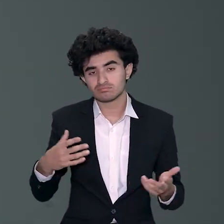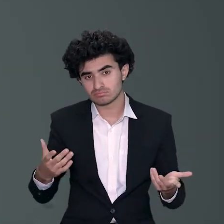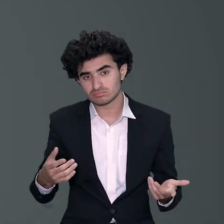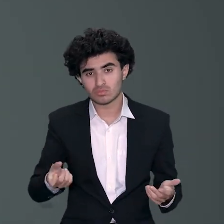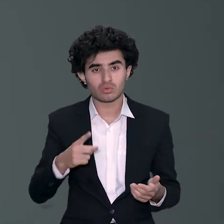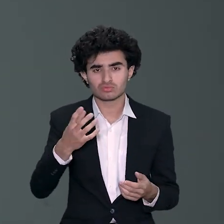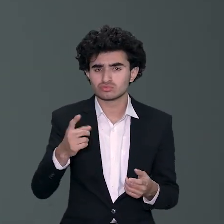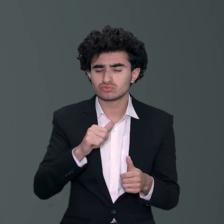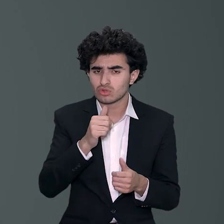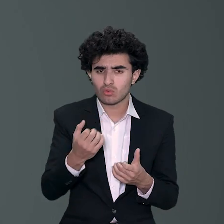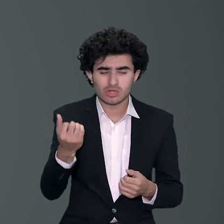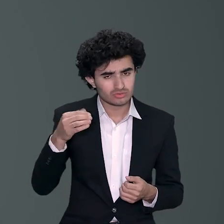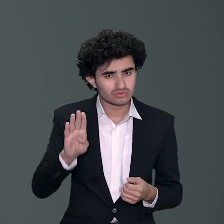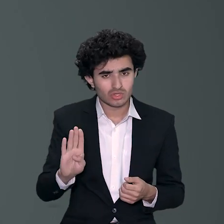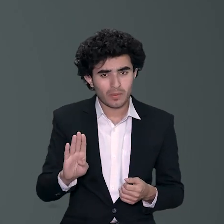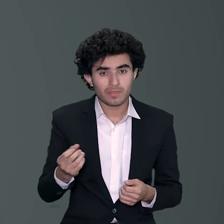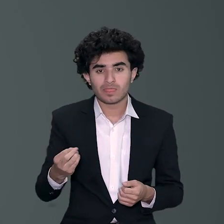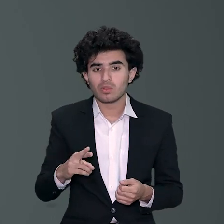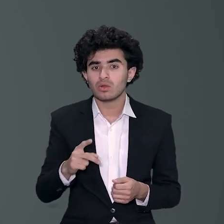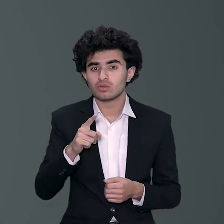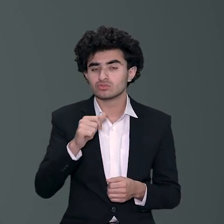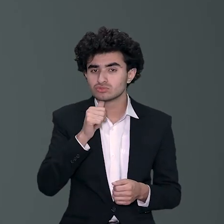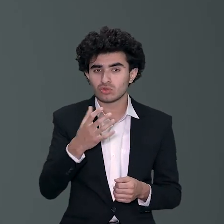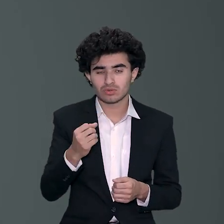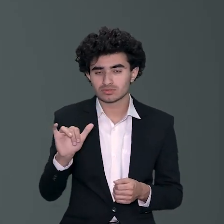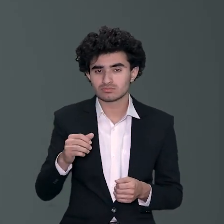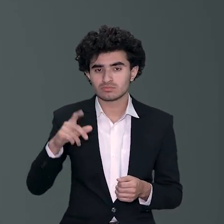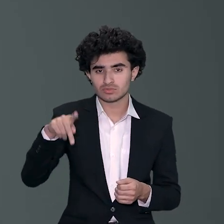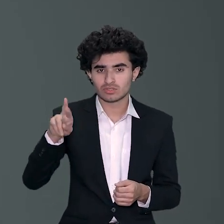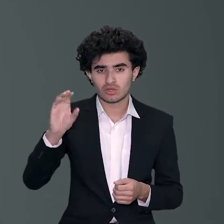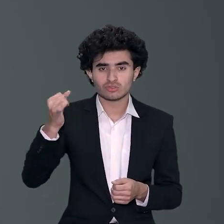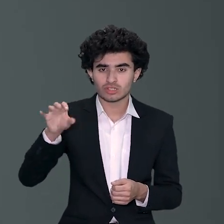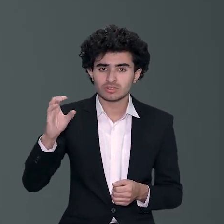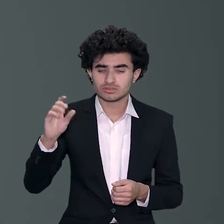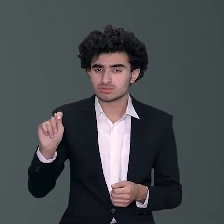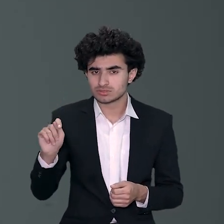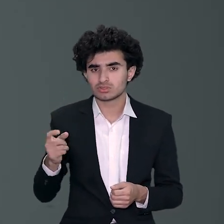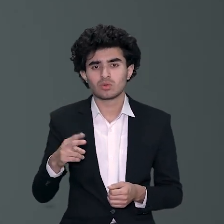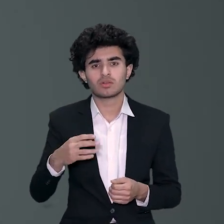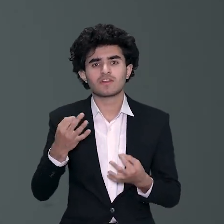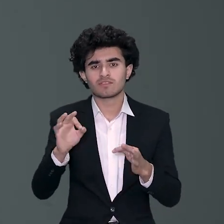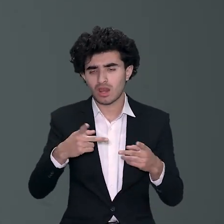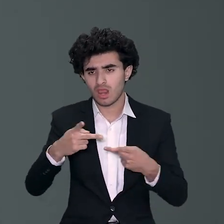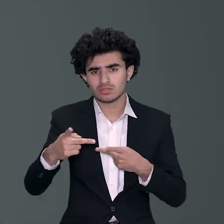اپنی کسٹ ہوتی ہے آپ کہیں پہ جاب کر سکتے ہیں لیکن آپ جاب نہیں کریں گے آپ